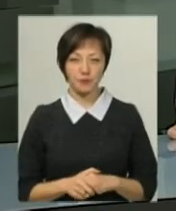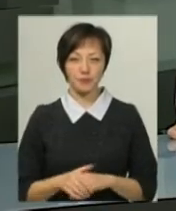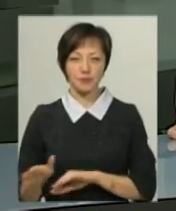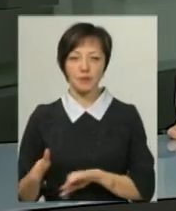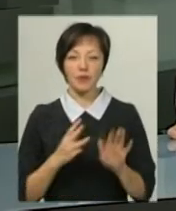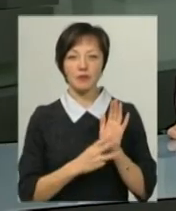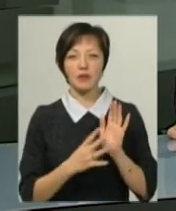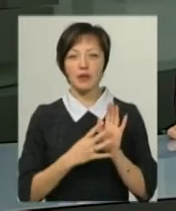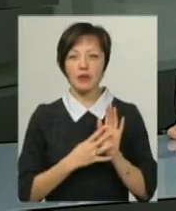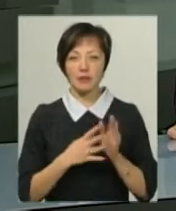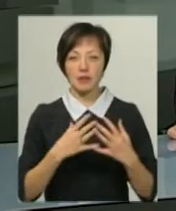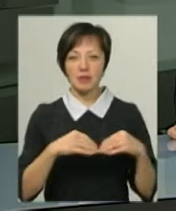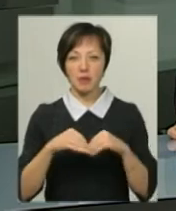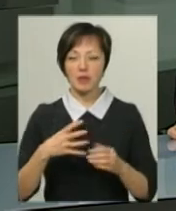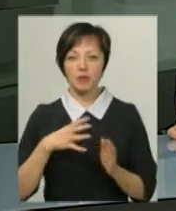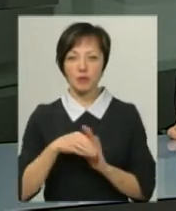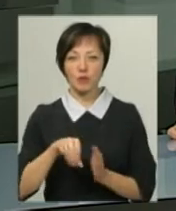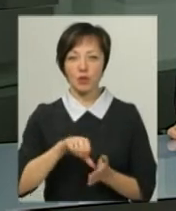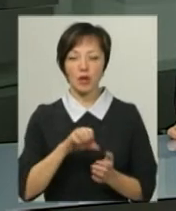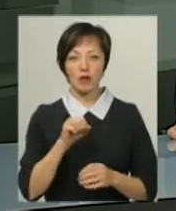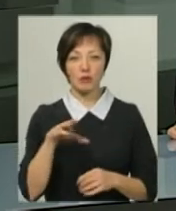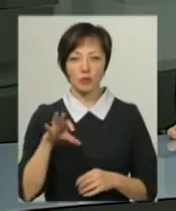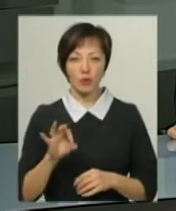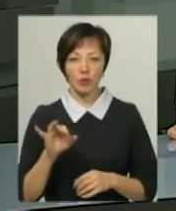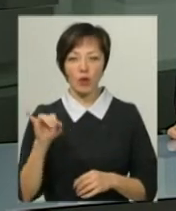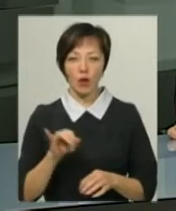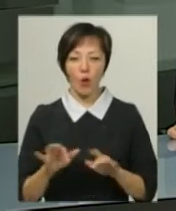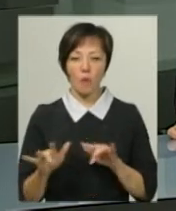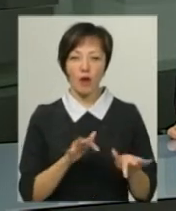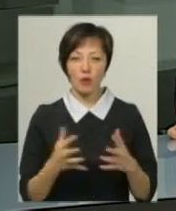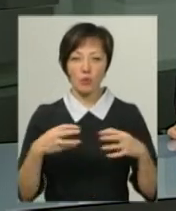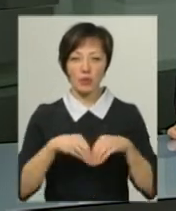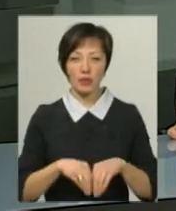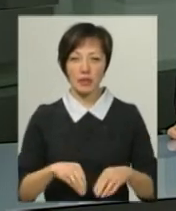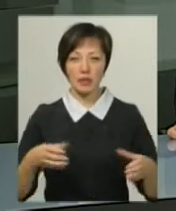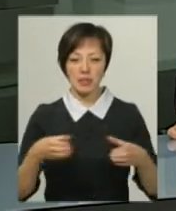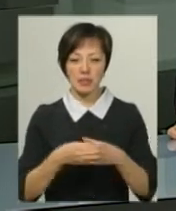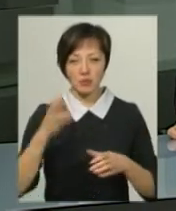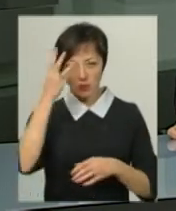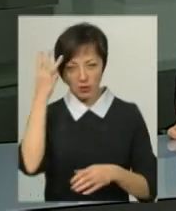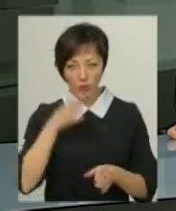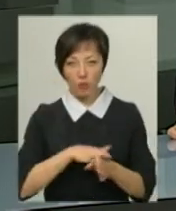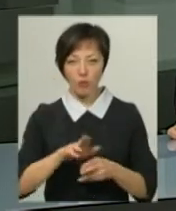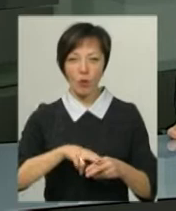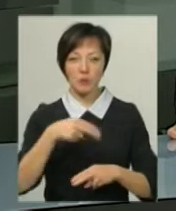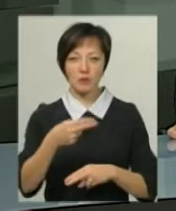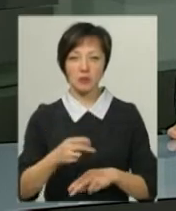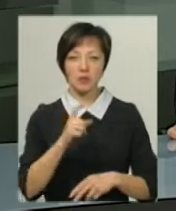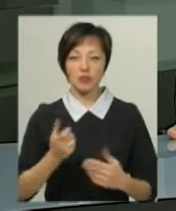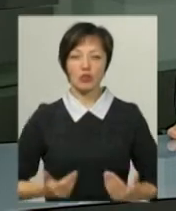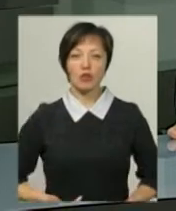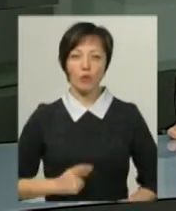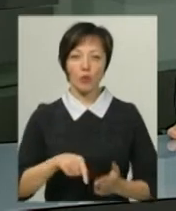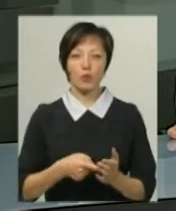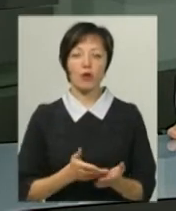сімей загиблих учасників антитерористичної операції та операції об'єднаних сил Смельницького отримують повну компенсацію за житлово